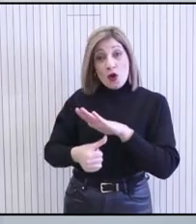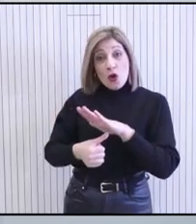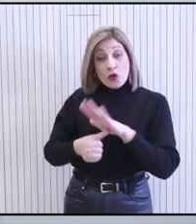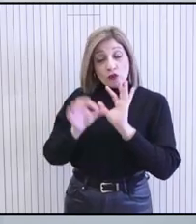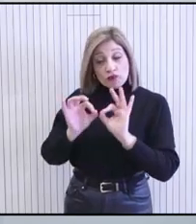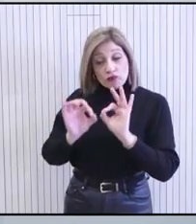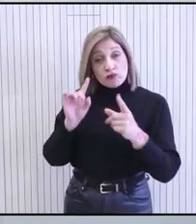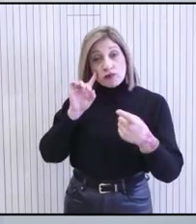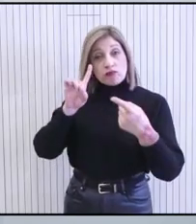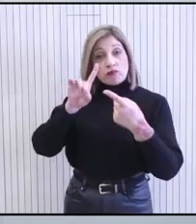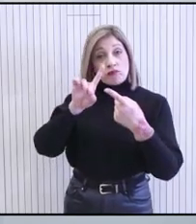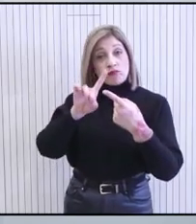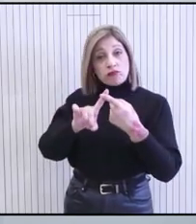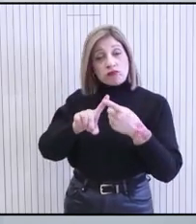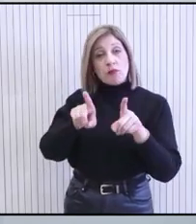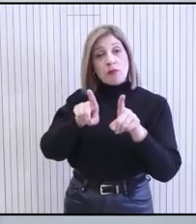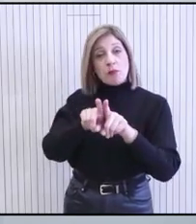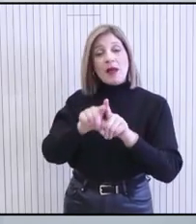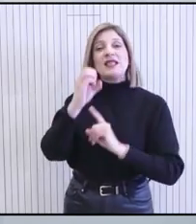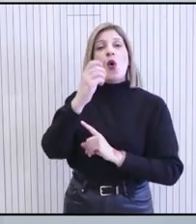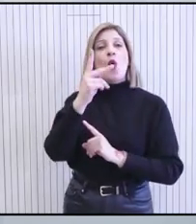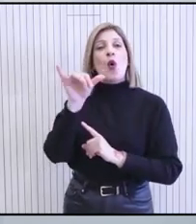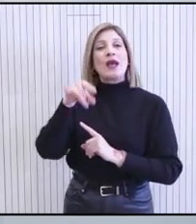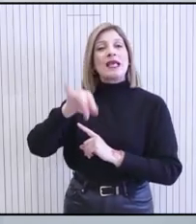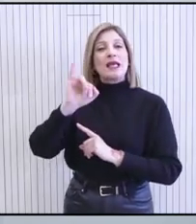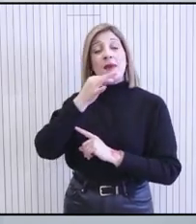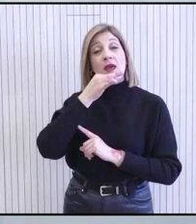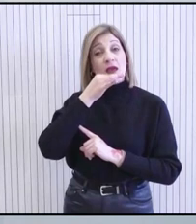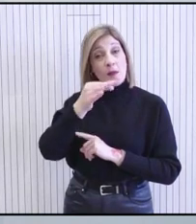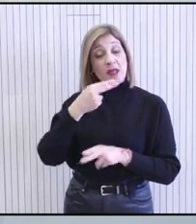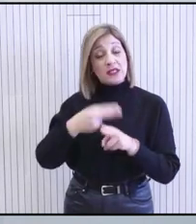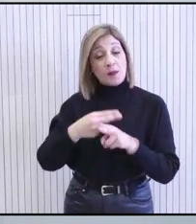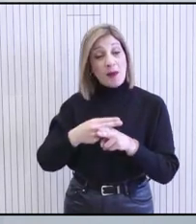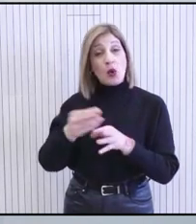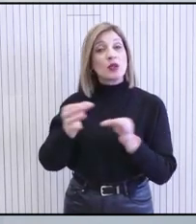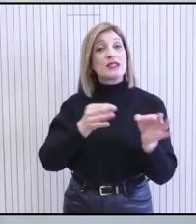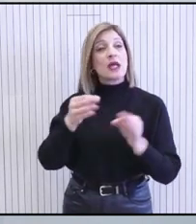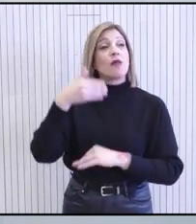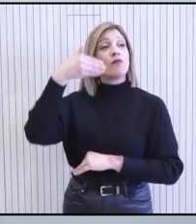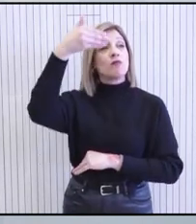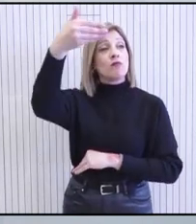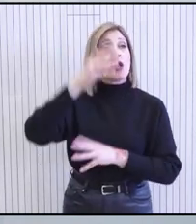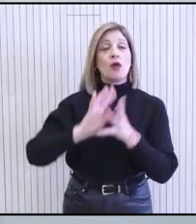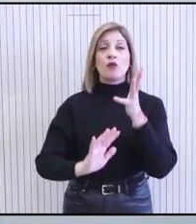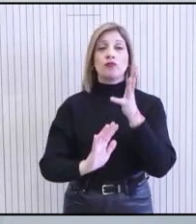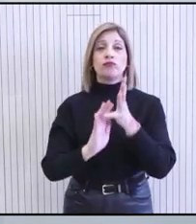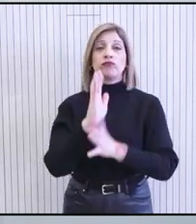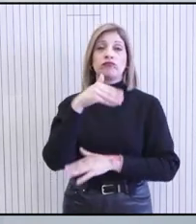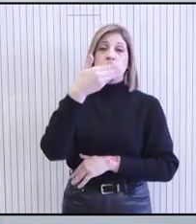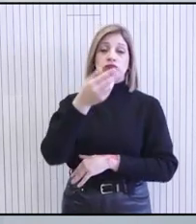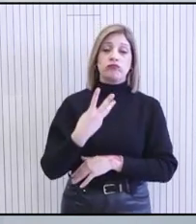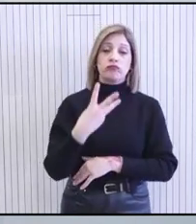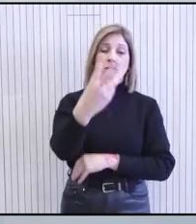προγραμματισμένη σύσκεψη που είχε με την ηγεσία του ΟΚΙΠΗ, έχει συζητήσει το αναπτυξιακό πλάνο του οργανισμού για την επόμενη